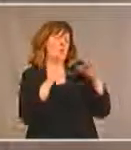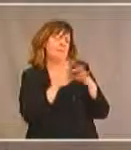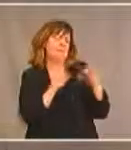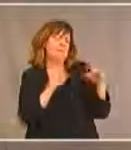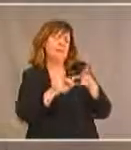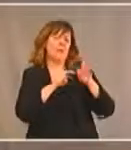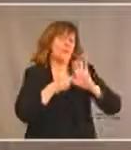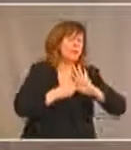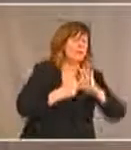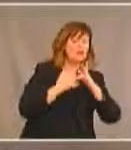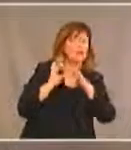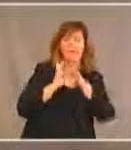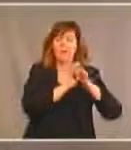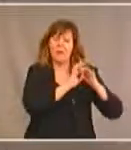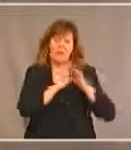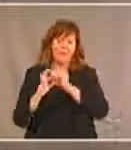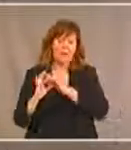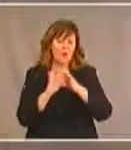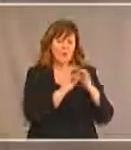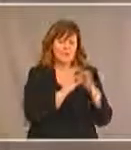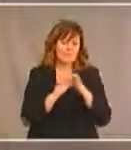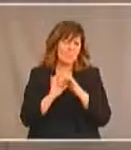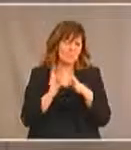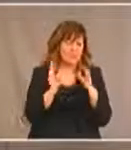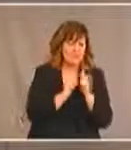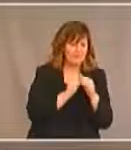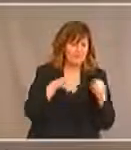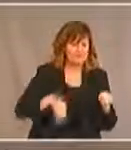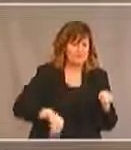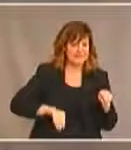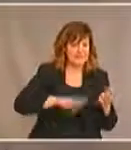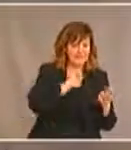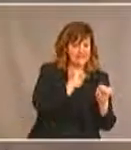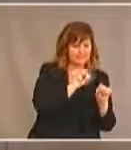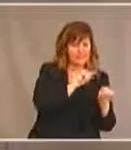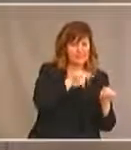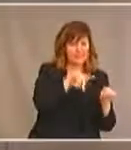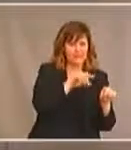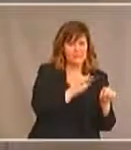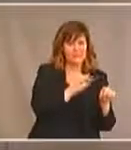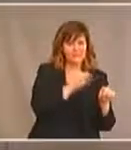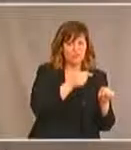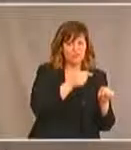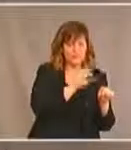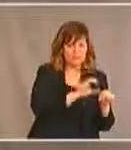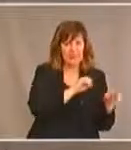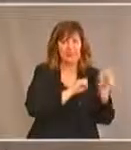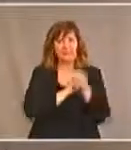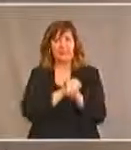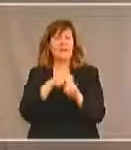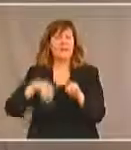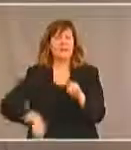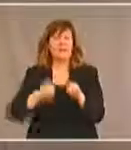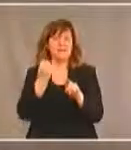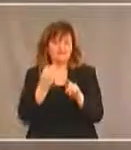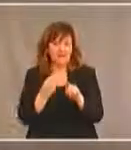la collaboration qui peut s'installer avec le ministère des Travaux publics, le ministère des Affaires indiennes et d'autres ministères dans le contexte